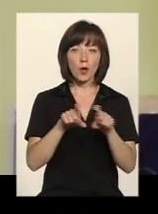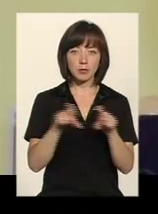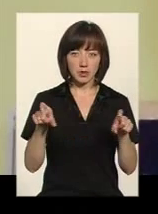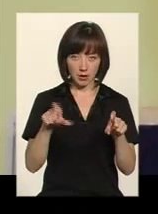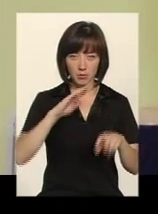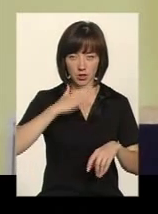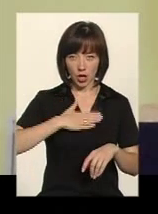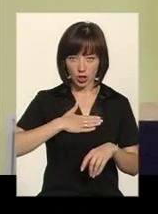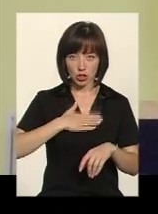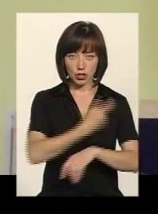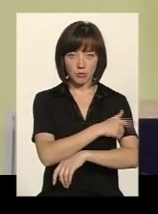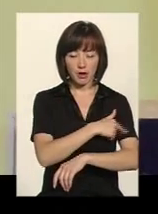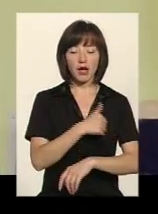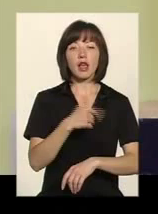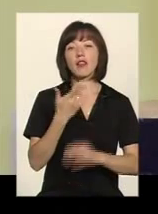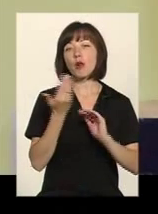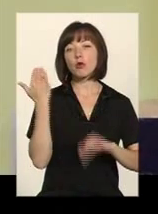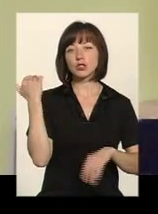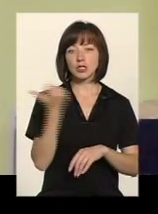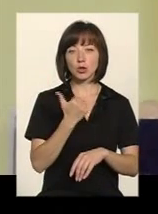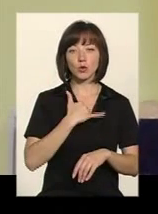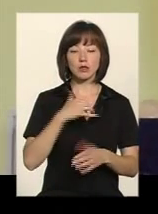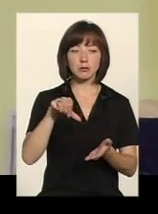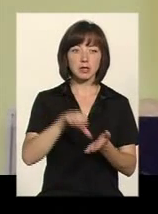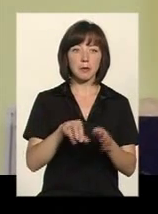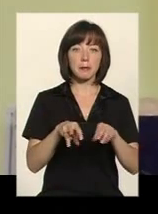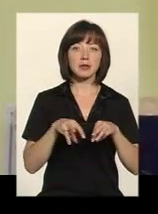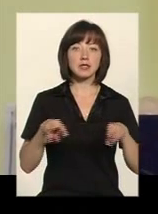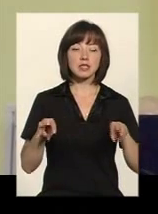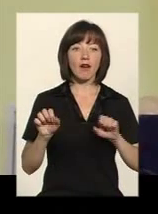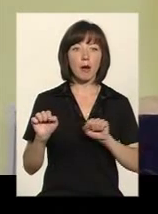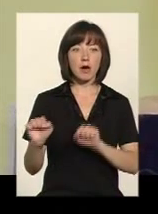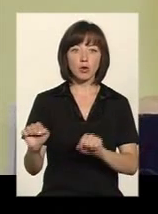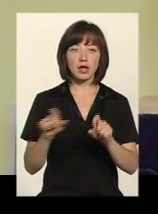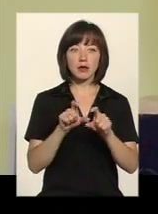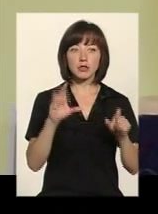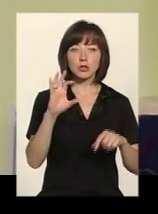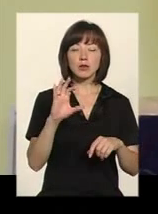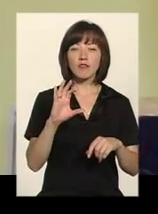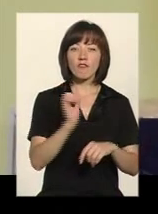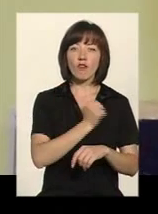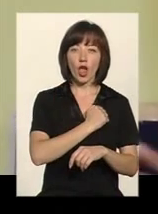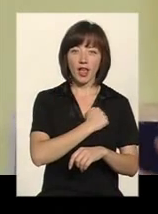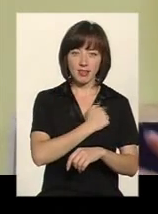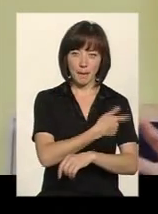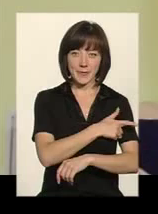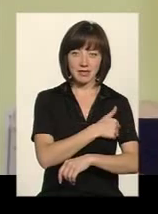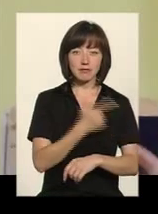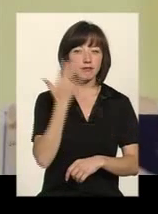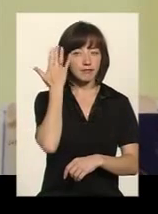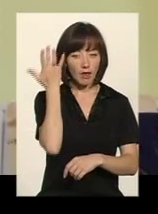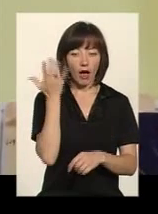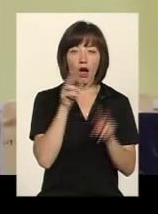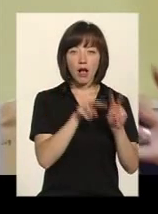военним. І на прошлій неделе у нас були представители Министерства обороны і Департамента военной медицины з целью